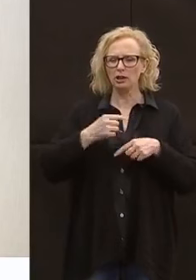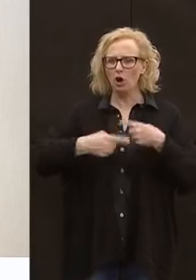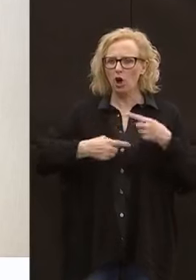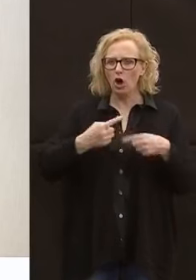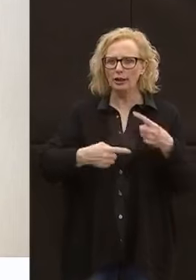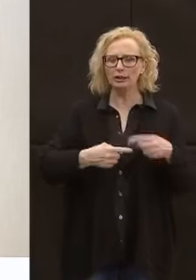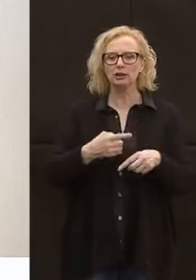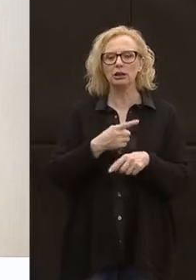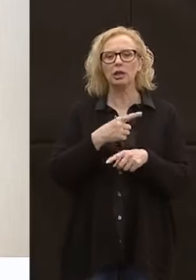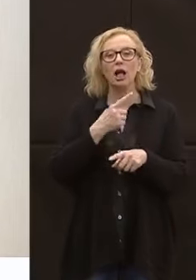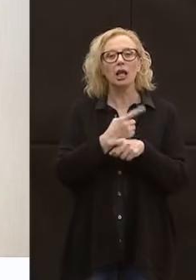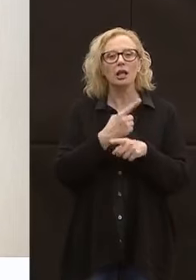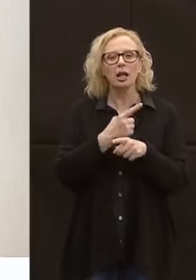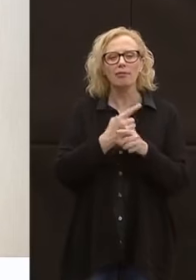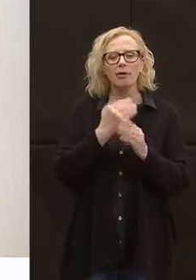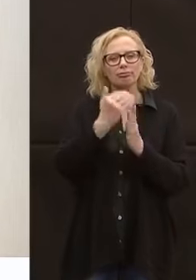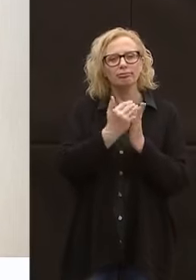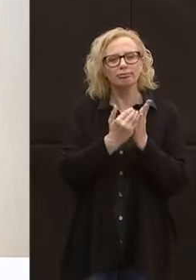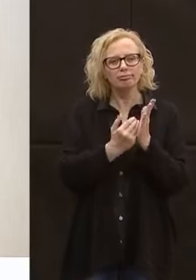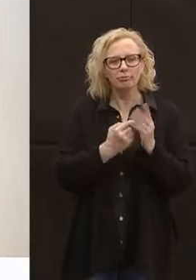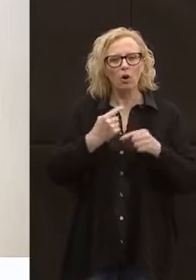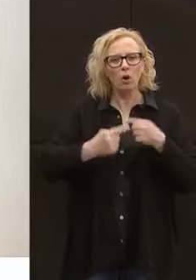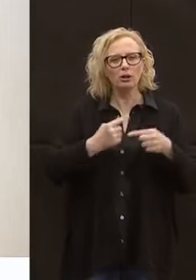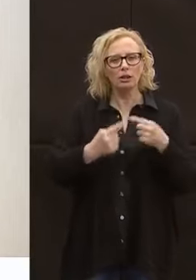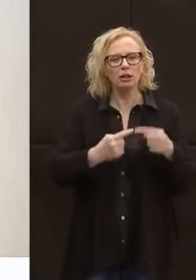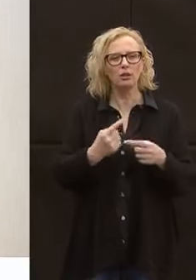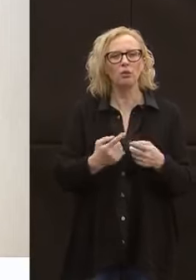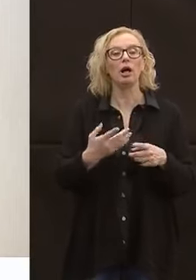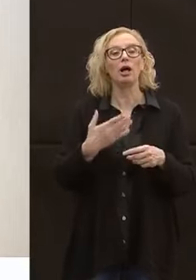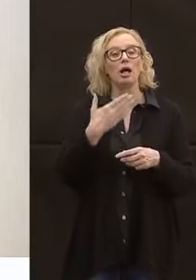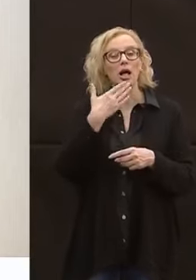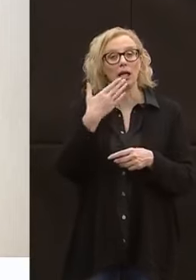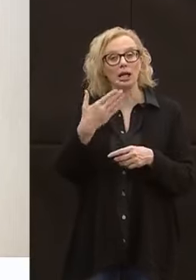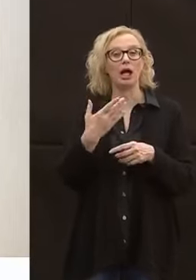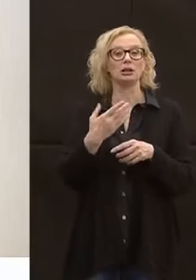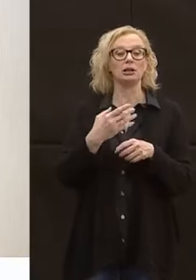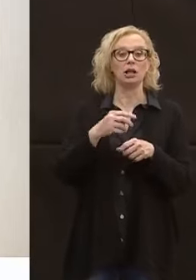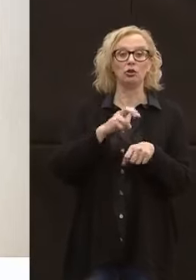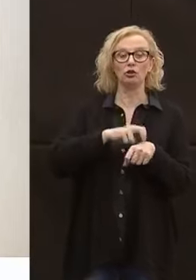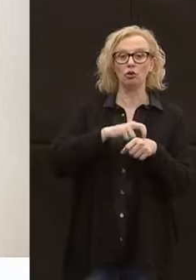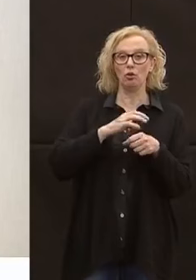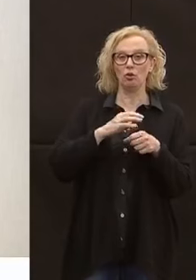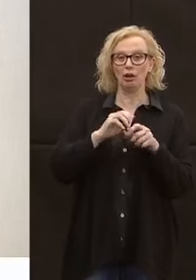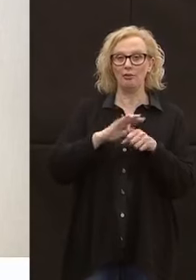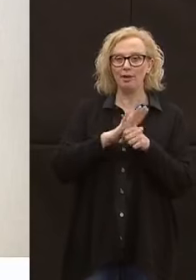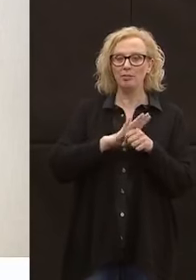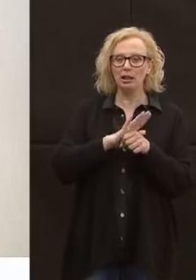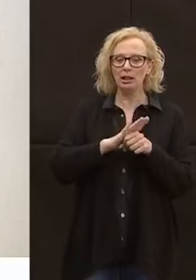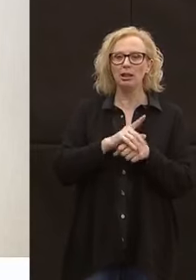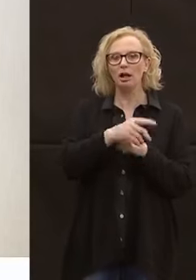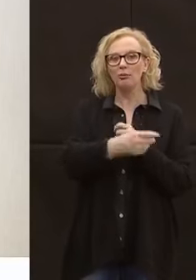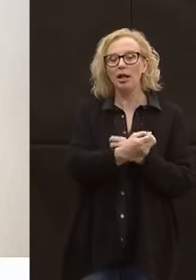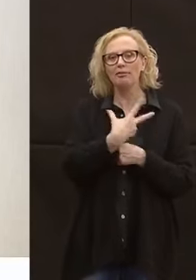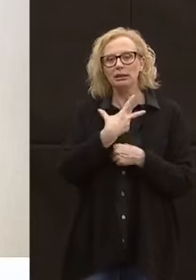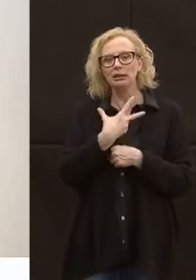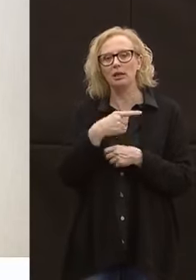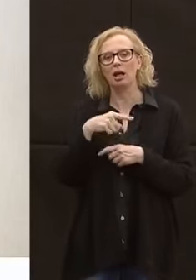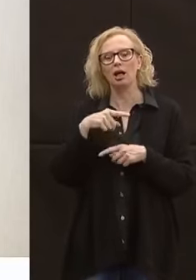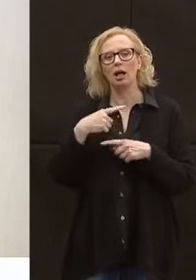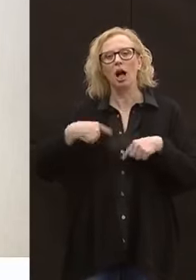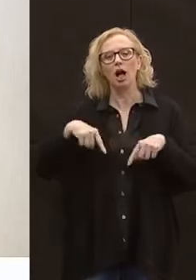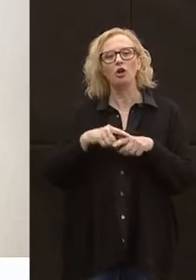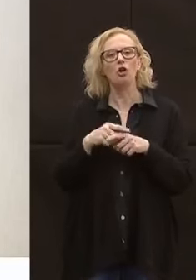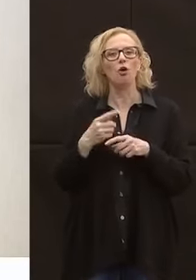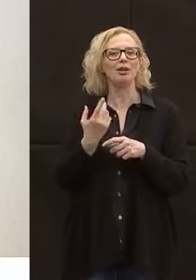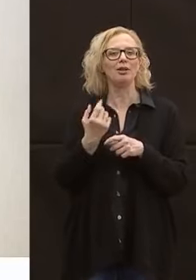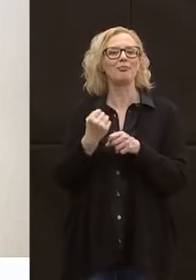seguire dei piani di cura, laddove tramite i loro medici medicina generale o specialisti ce lo segnalano di fornire tramite la nostra